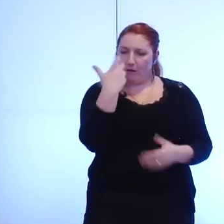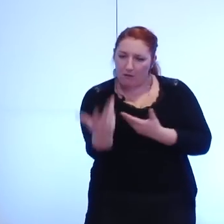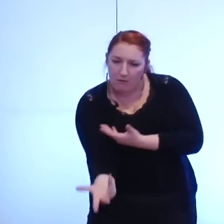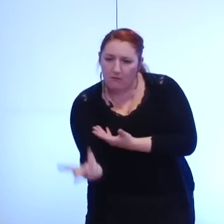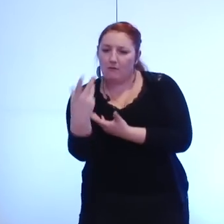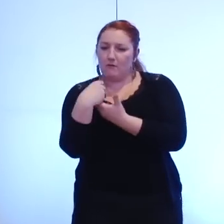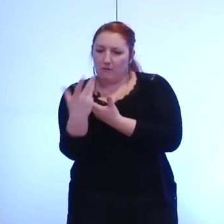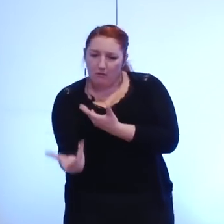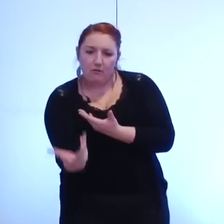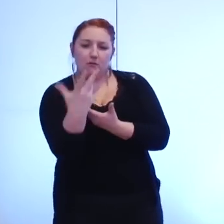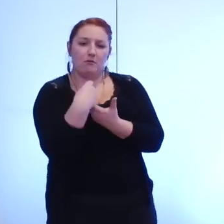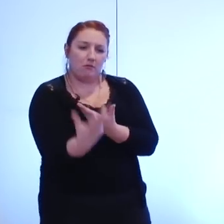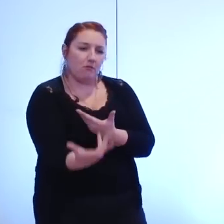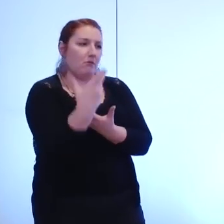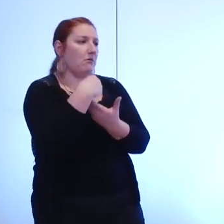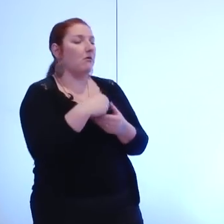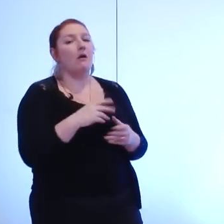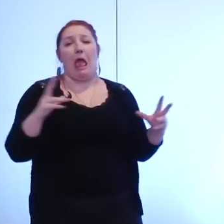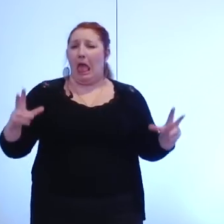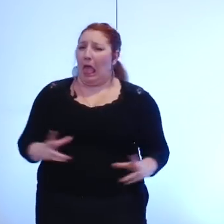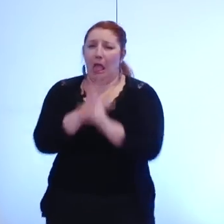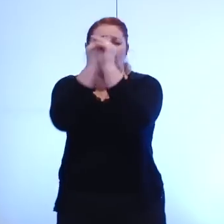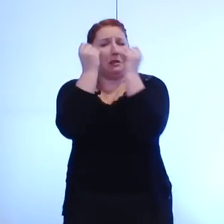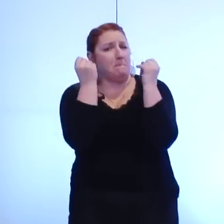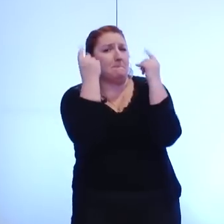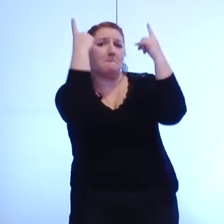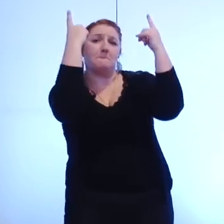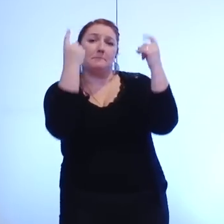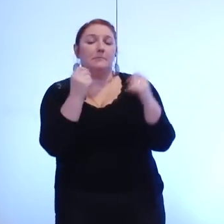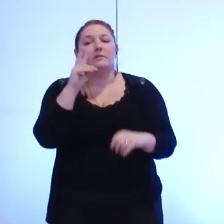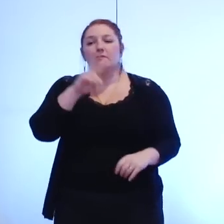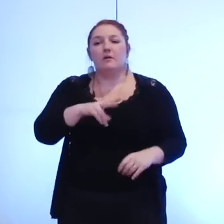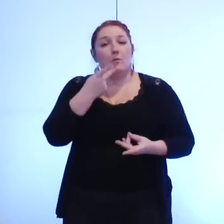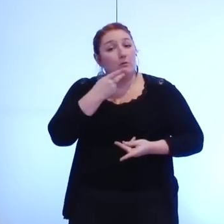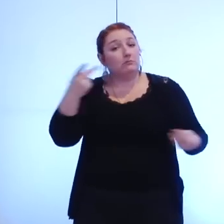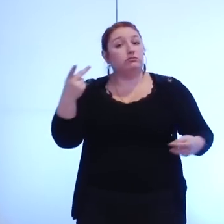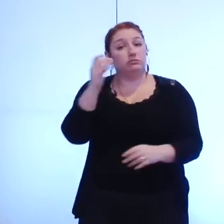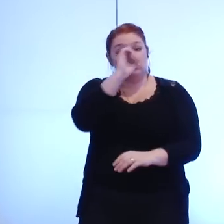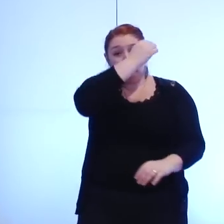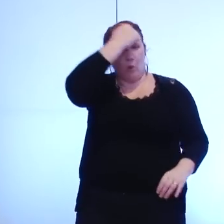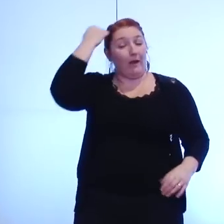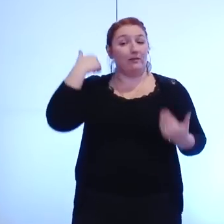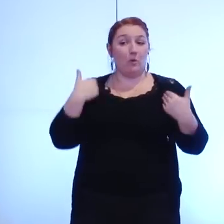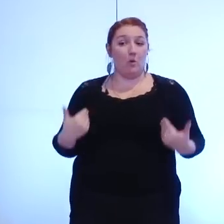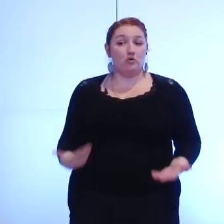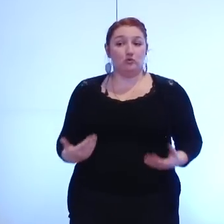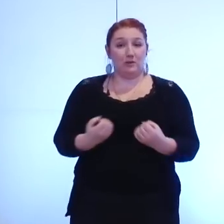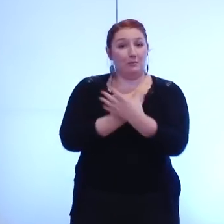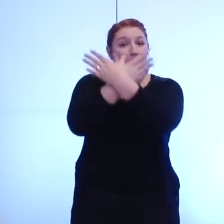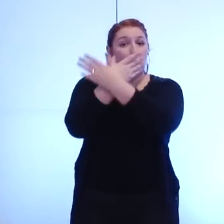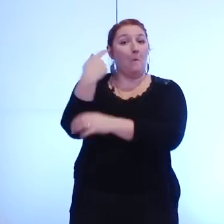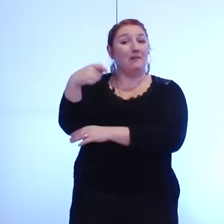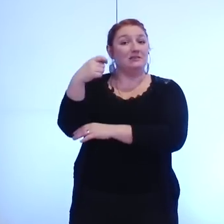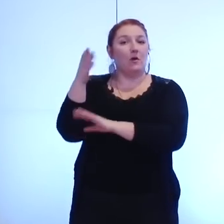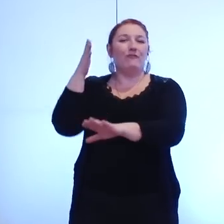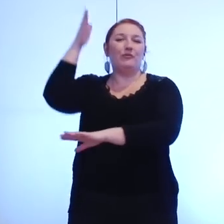la rapidité et je le dis le regret qui est le mien en tant que président aujourd'hui de la métro et demain de la